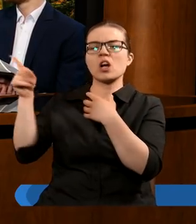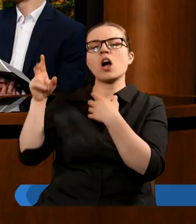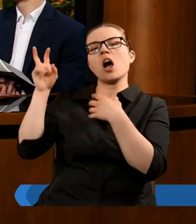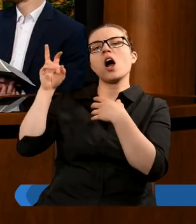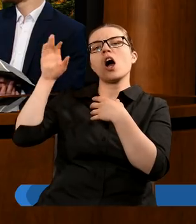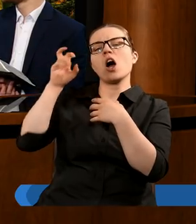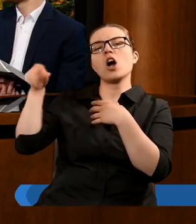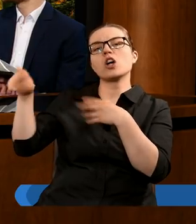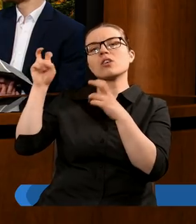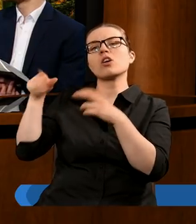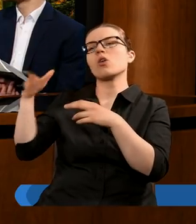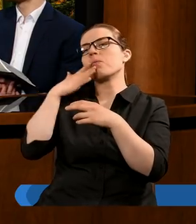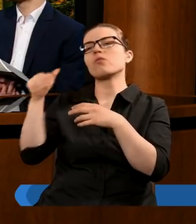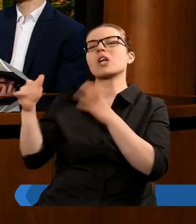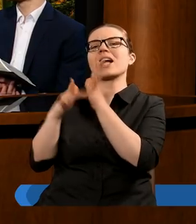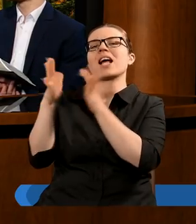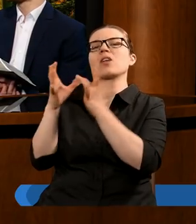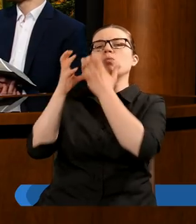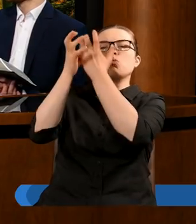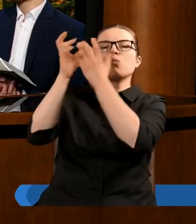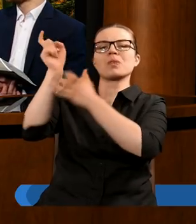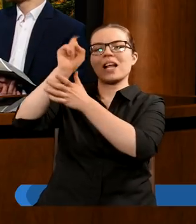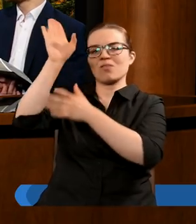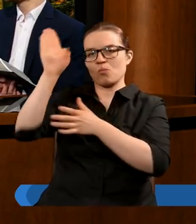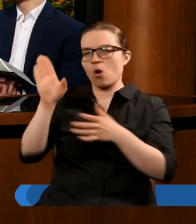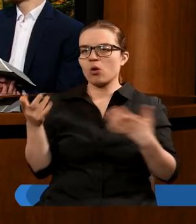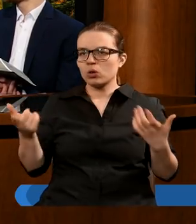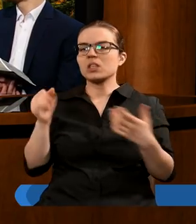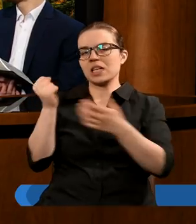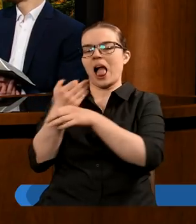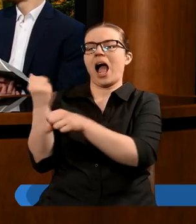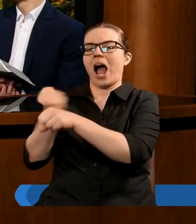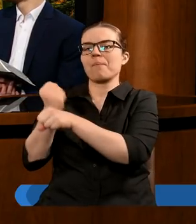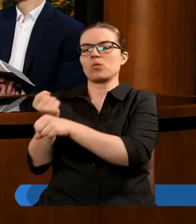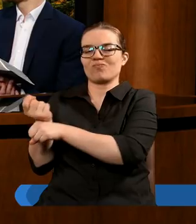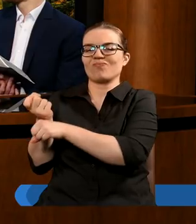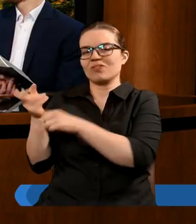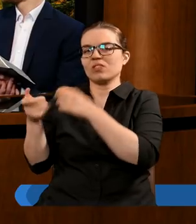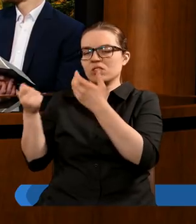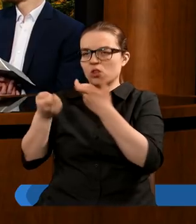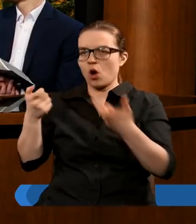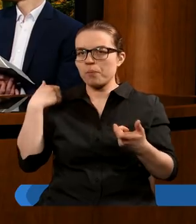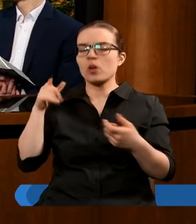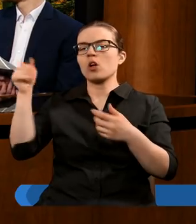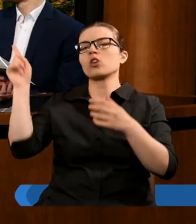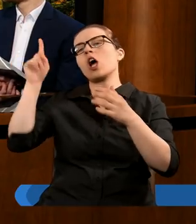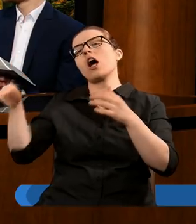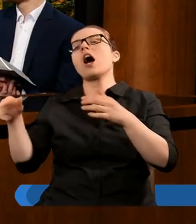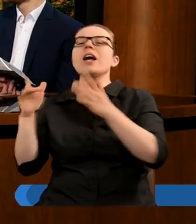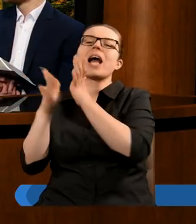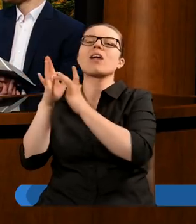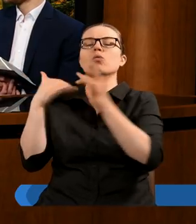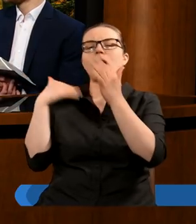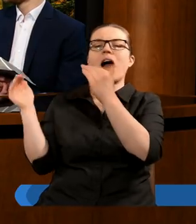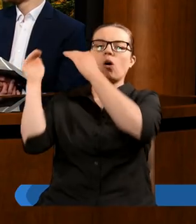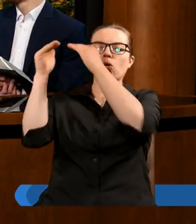przeciwko Bogu brali kamieni i chcieli Go ukamienować. A działo się to tak wtedy, gdy mówił, że jest równy Bogu albo że jest Bogiem